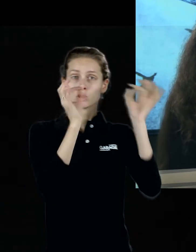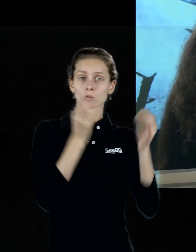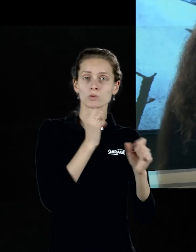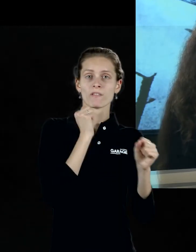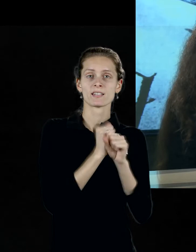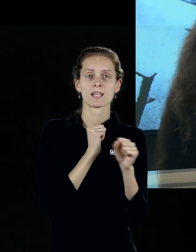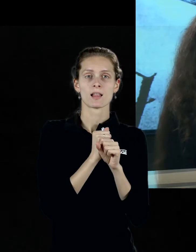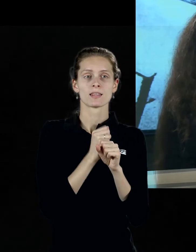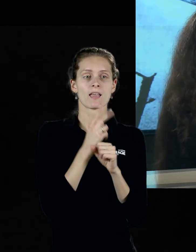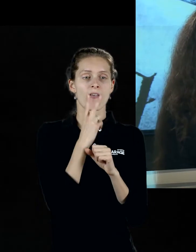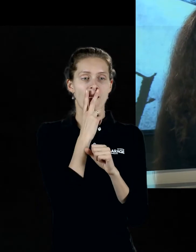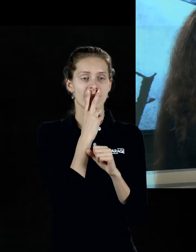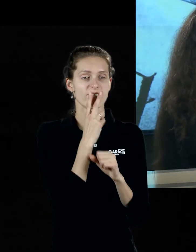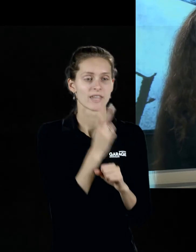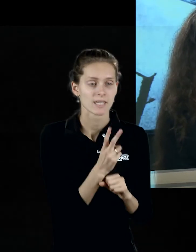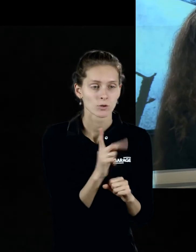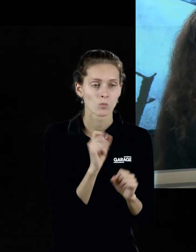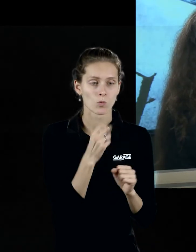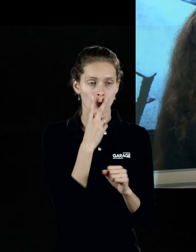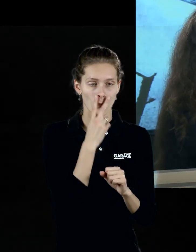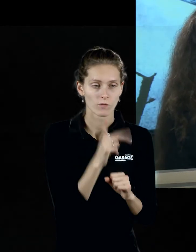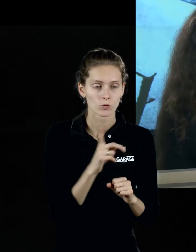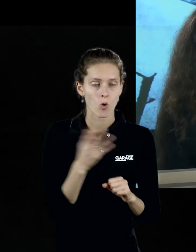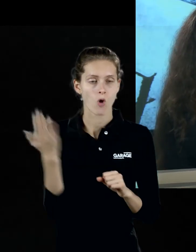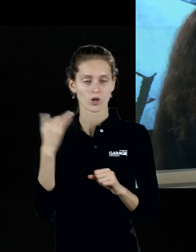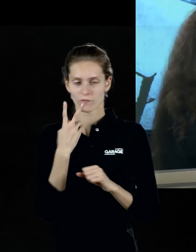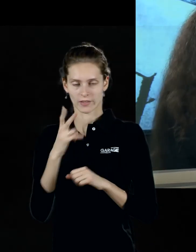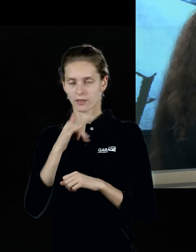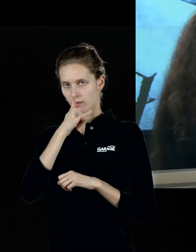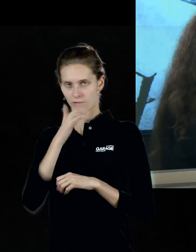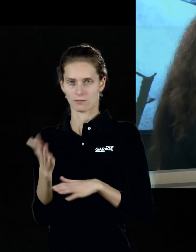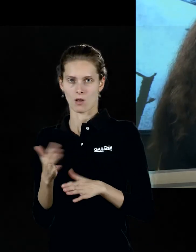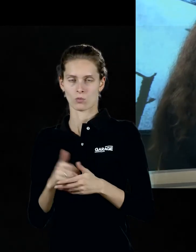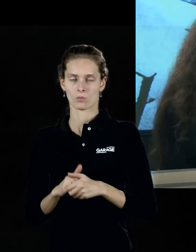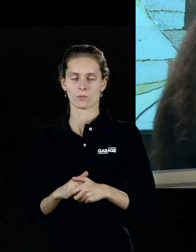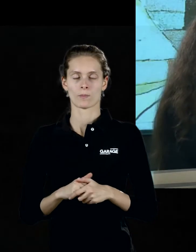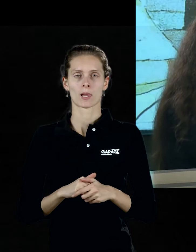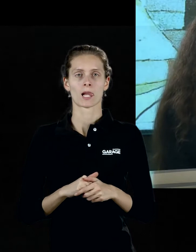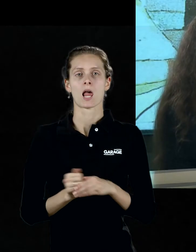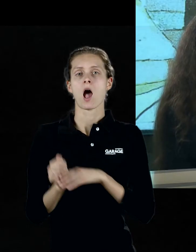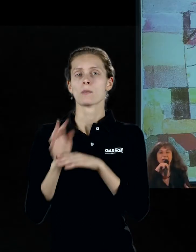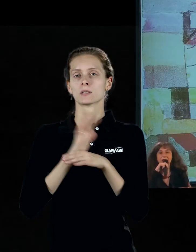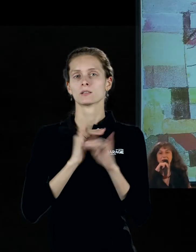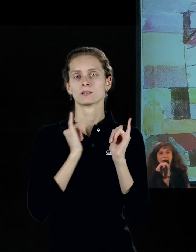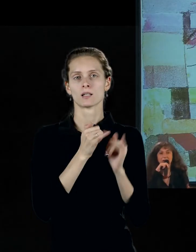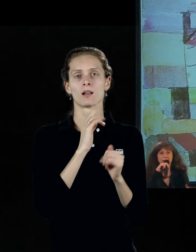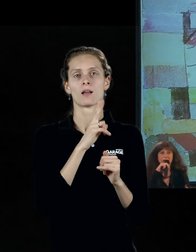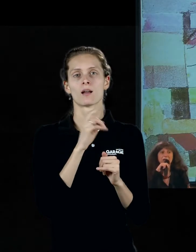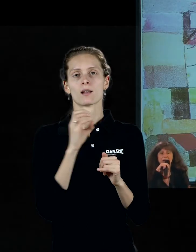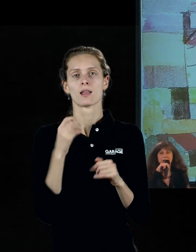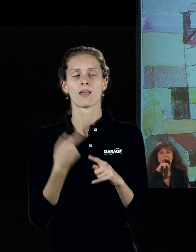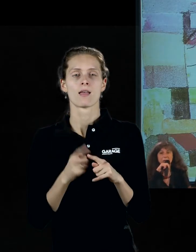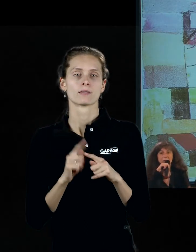искусство делает видимым, заставляет проступить что-то, что до этого не было видно. Абстракция для Клея – это некий